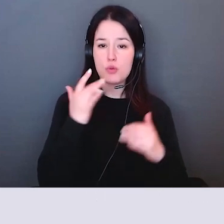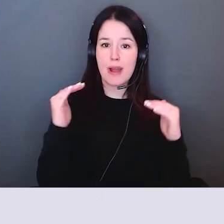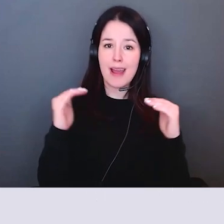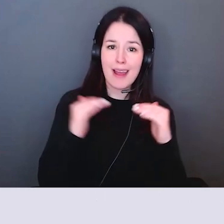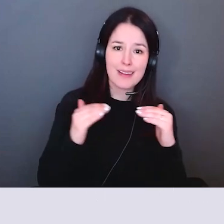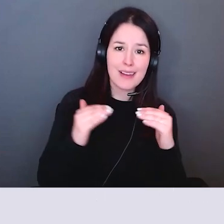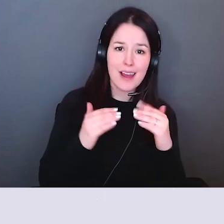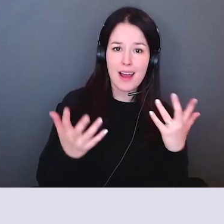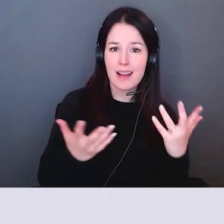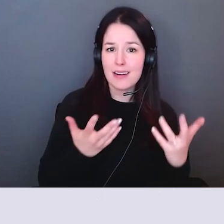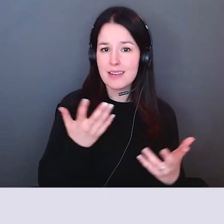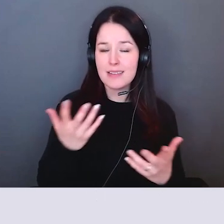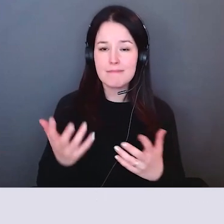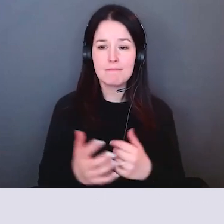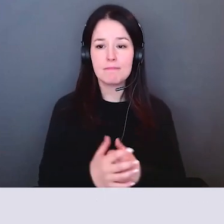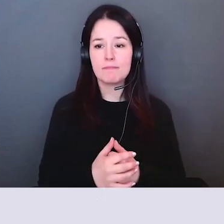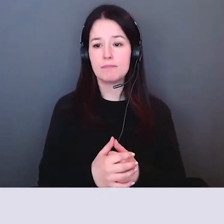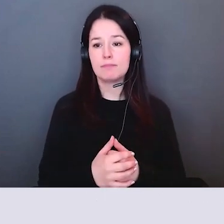complexité